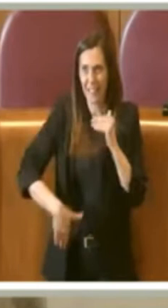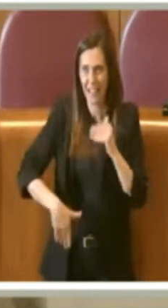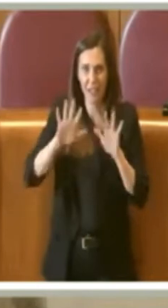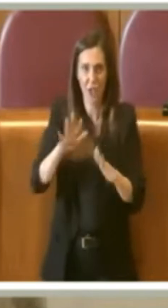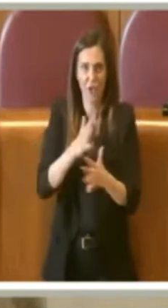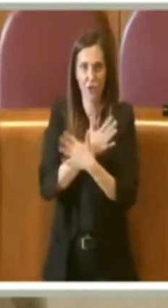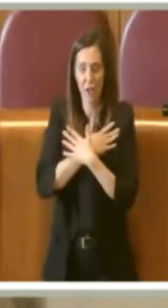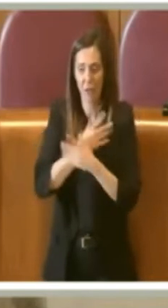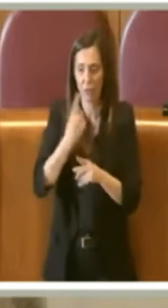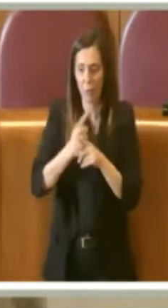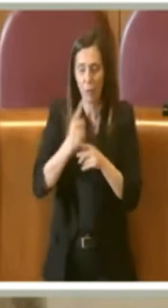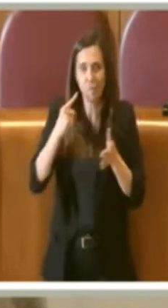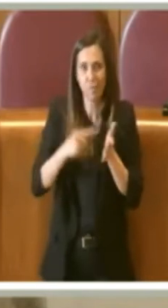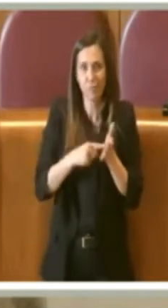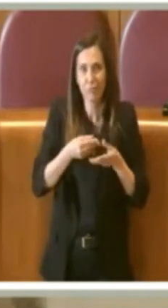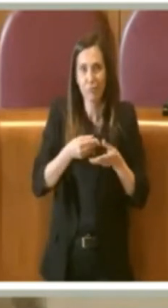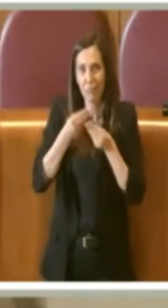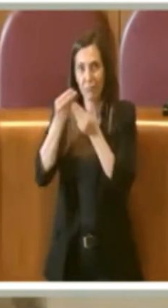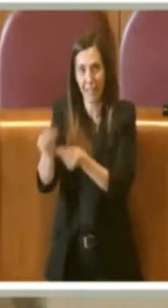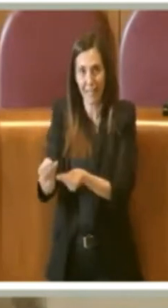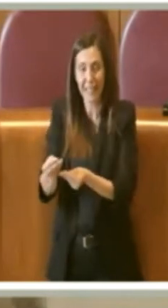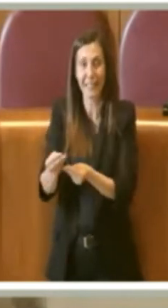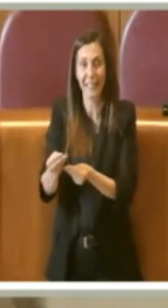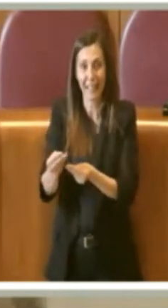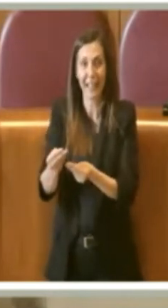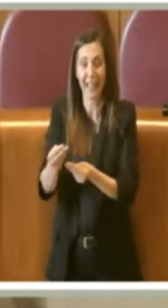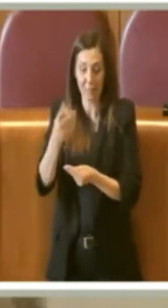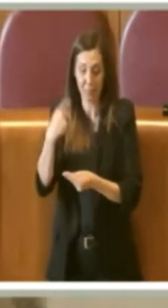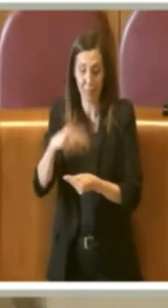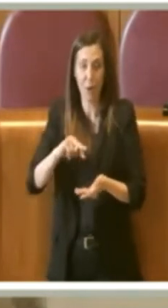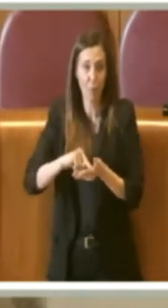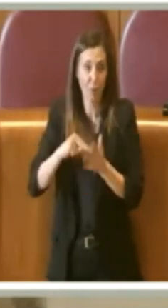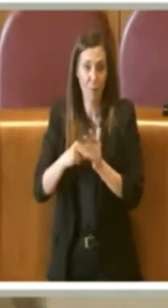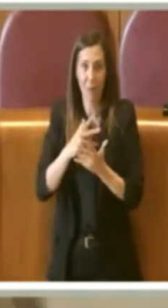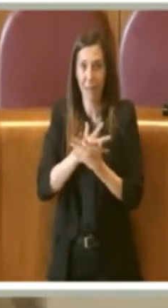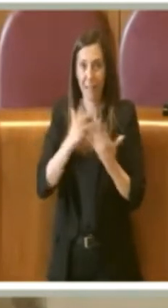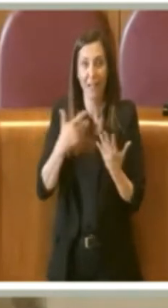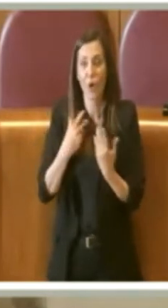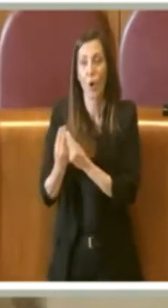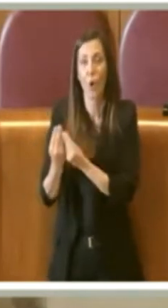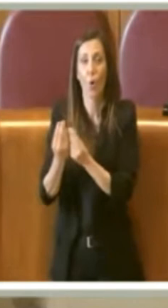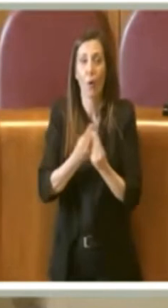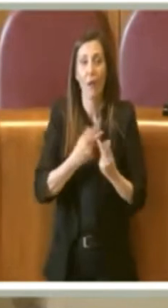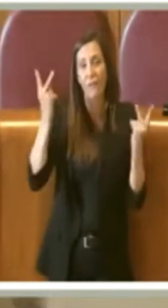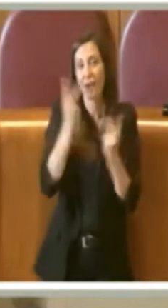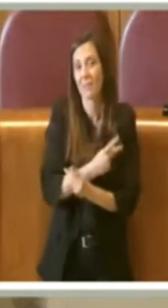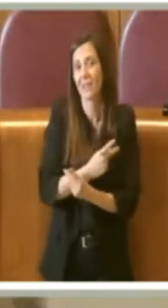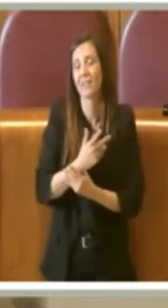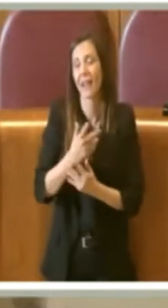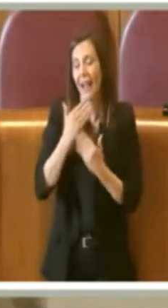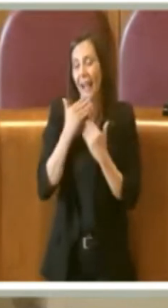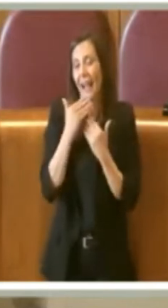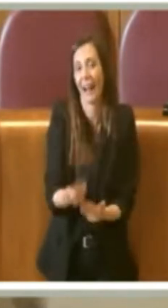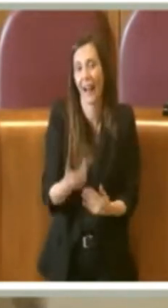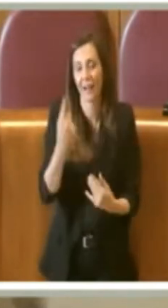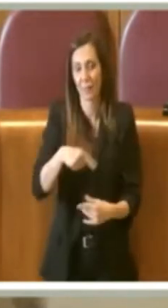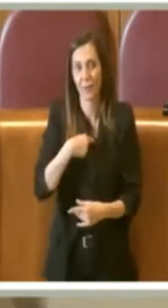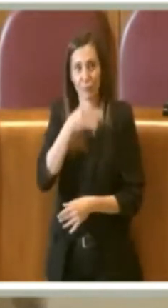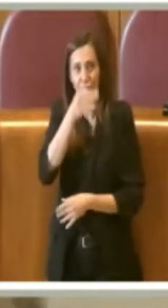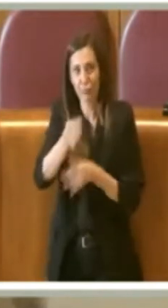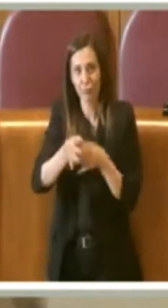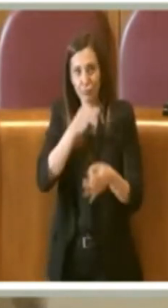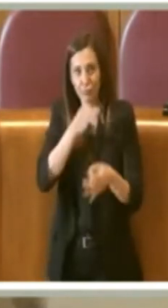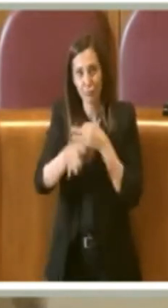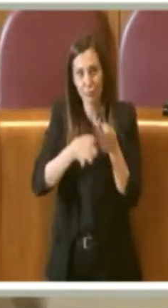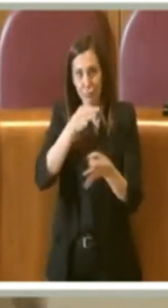e sarebbe ovviamente un grosso problema. Quindi colleghi vi ringrazio veramente per aver consentito la trattazione e ovviamente